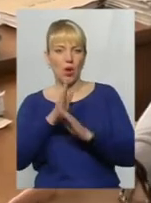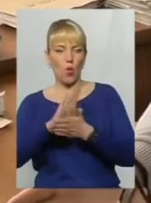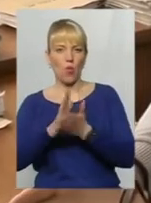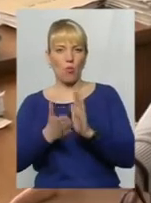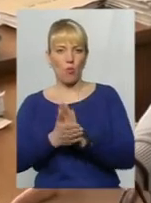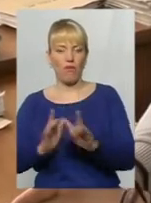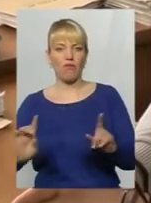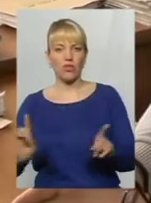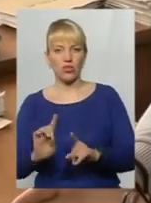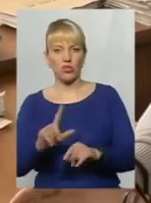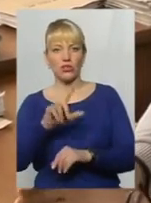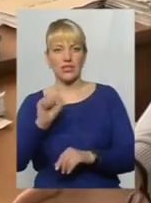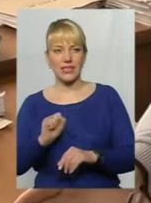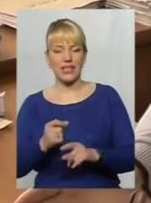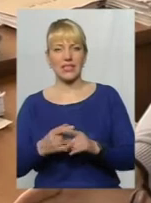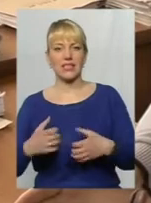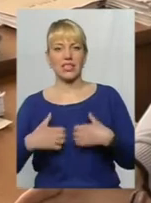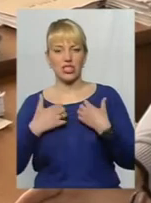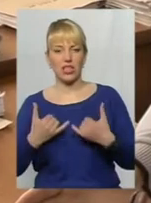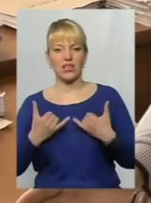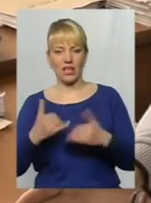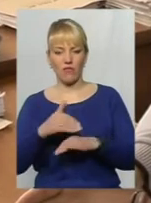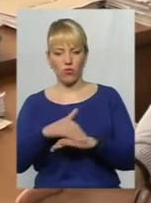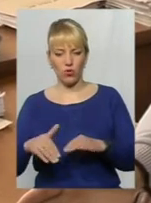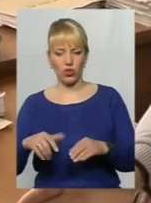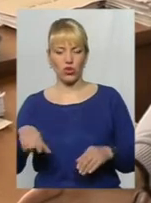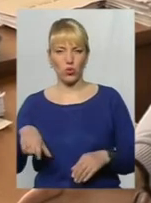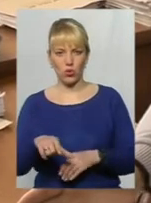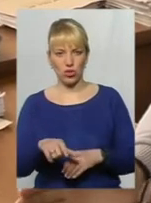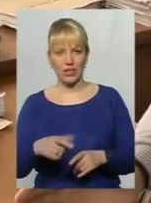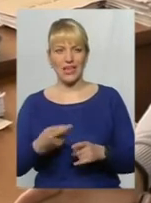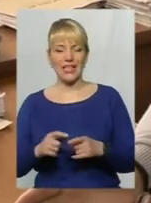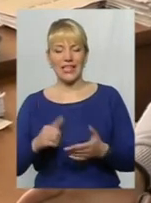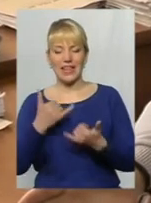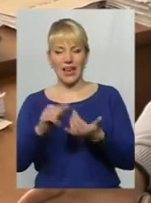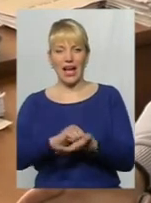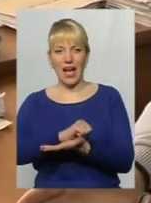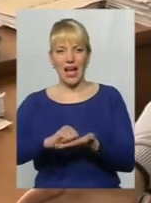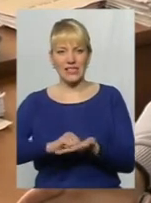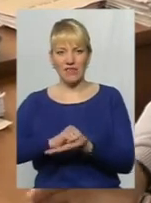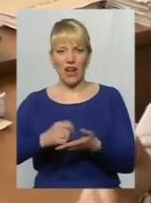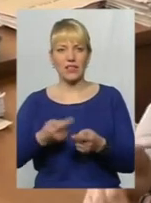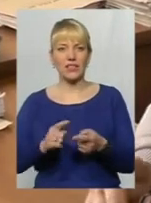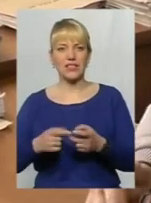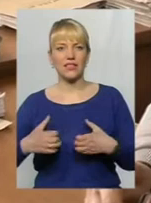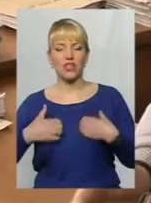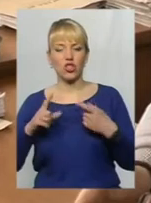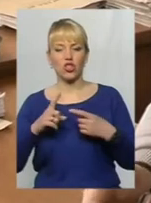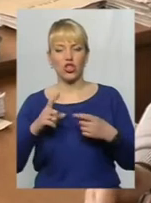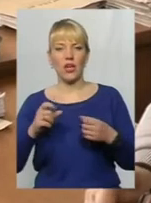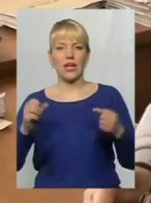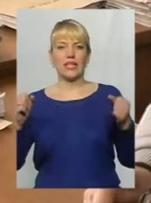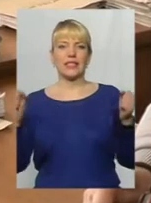саме страшне для вулично-дорожньої мережі, для асфальта, це цикли замерзло